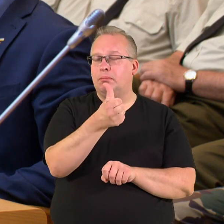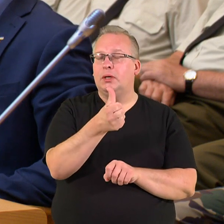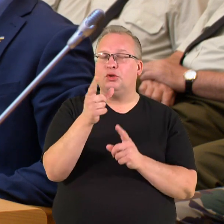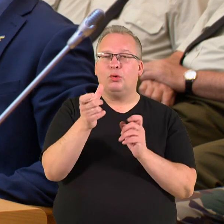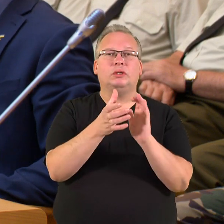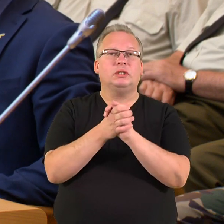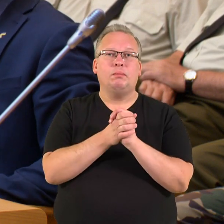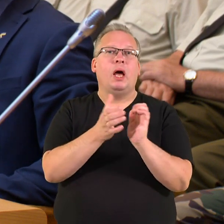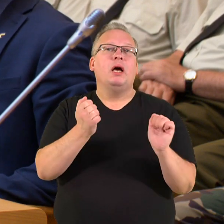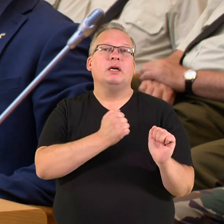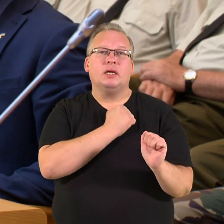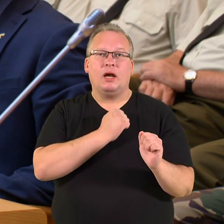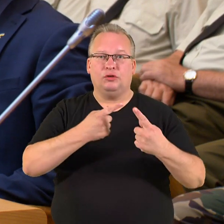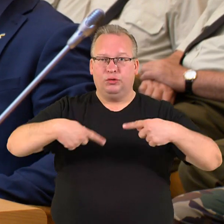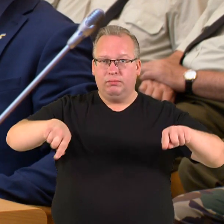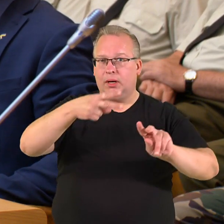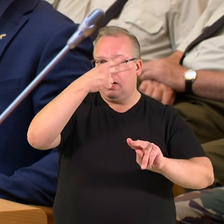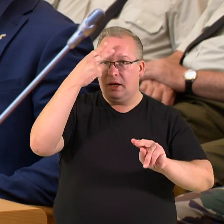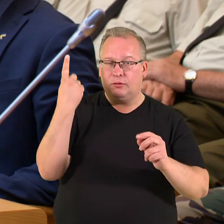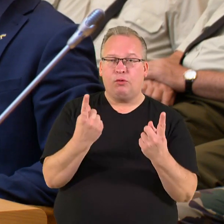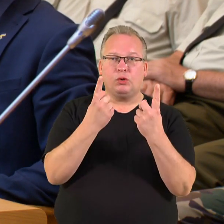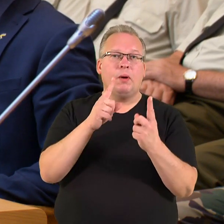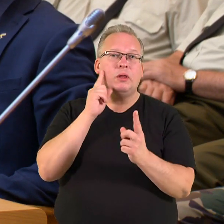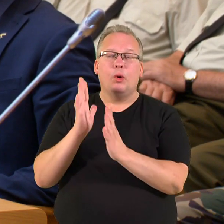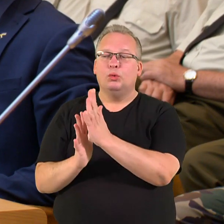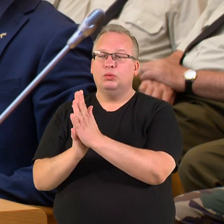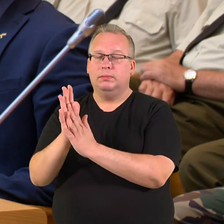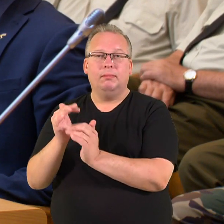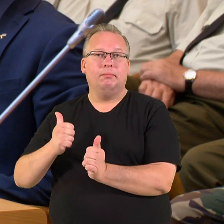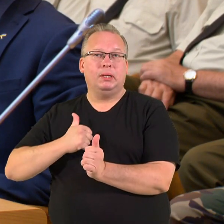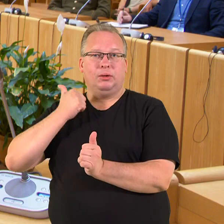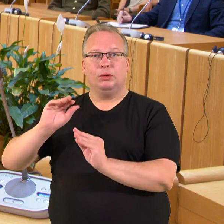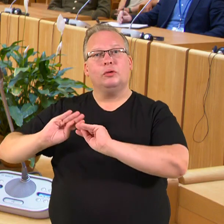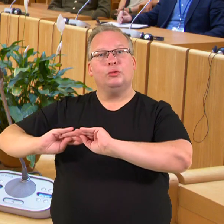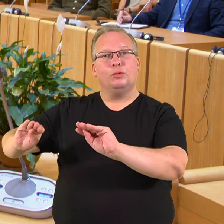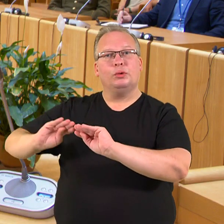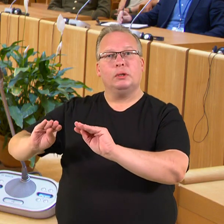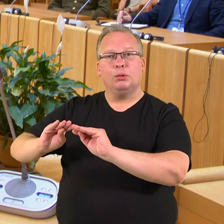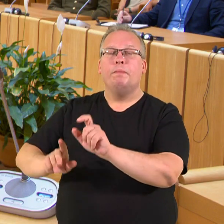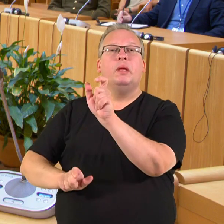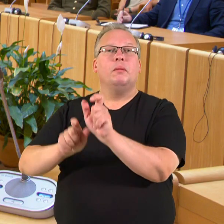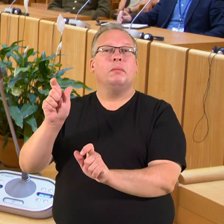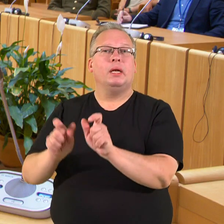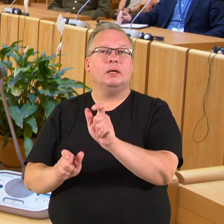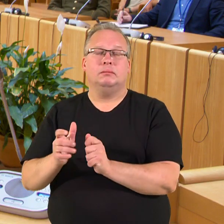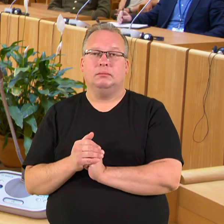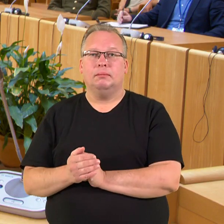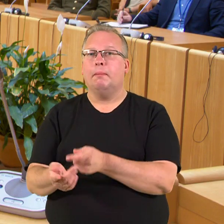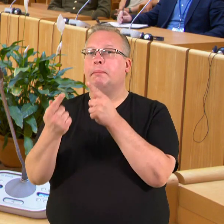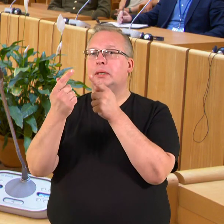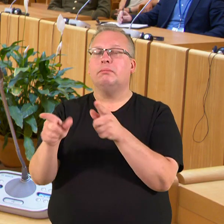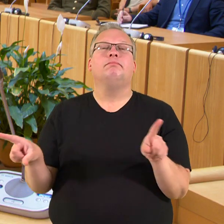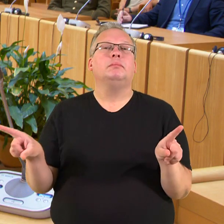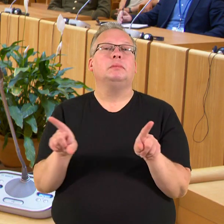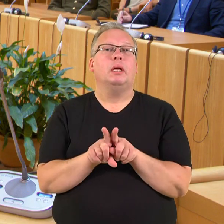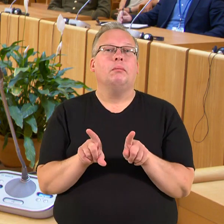Sąjungos, tai rūpintis krašto saugumu, jaunosios kartos patriotinių ūgdymų ir pilietinių pasipriešinimų